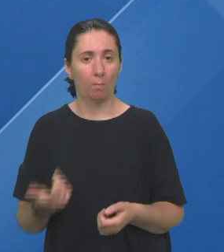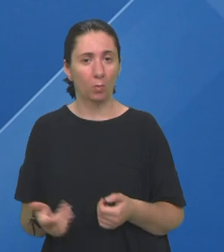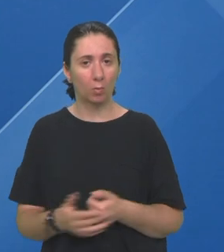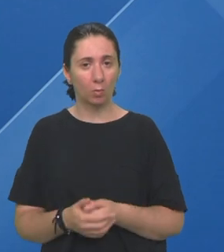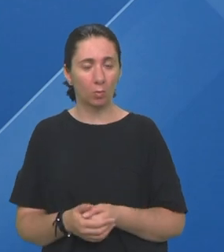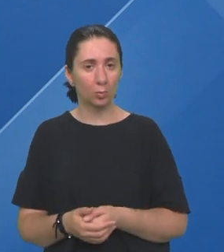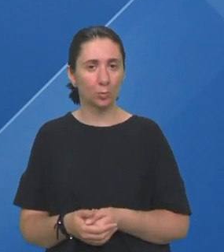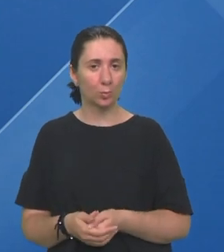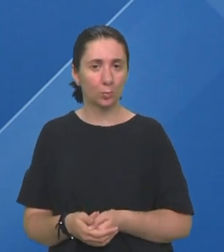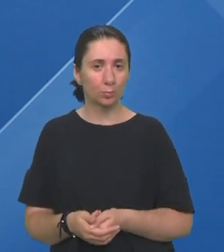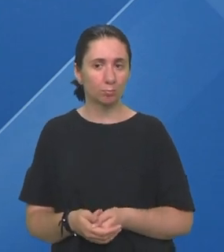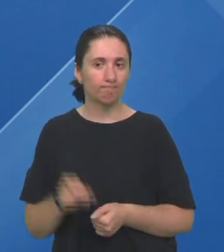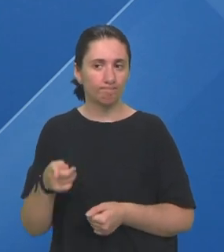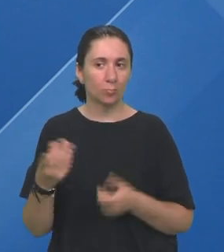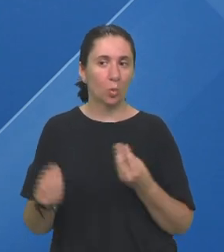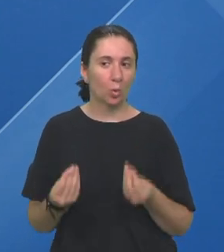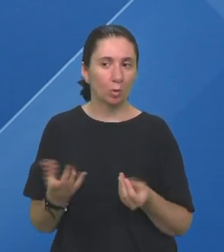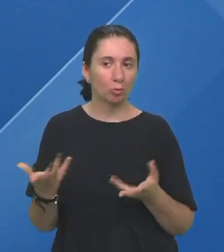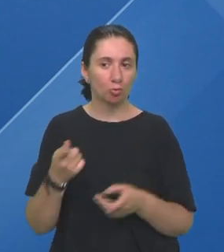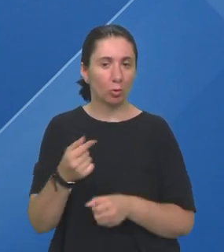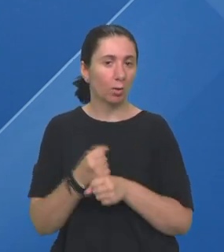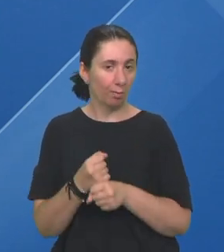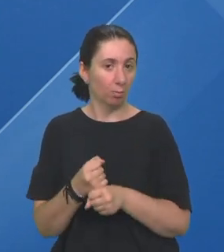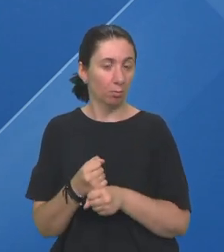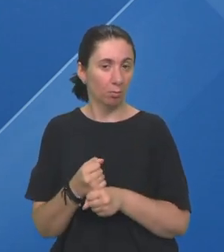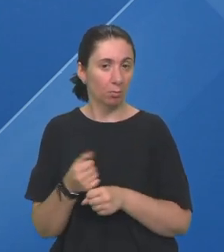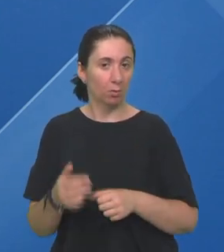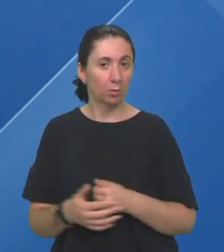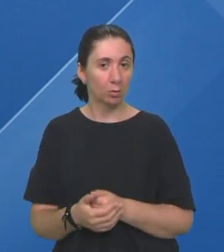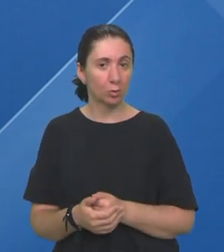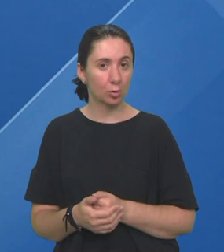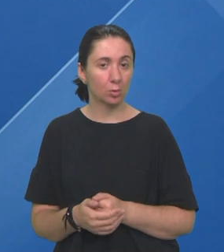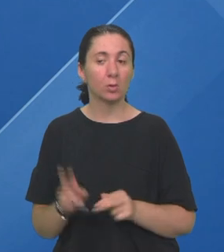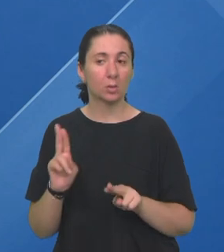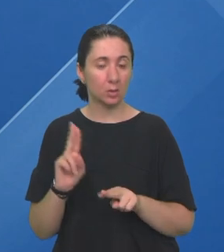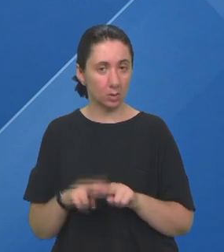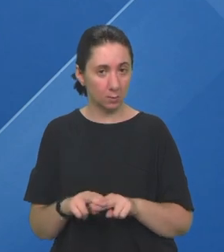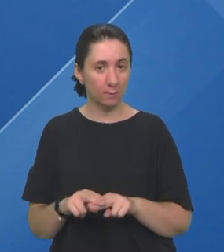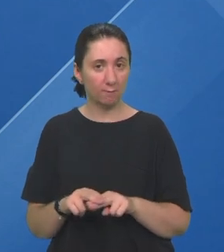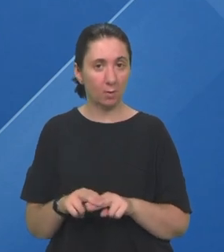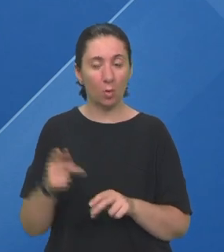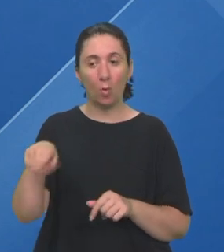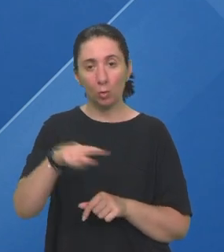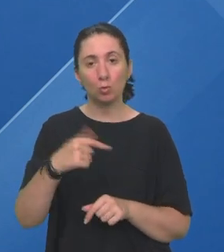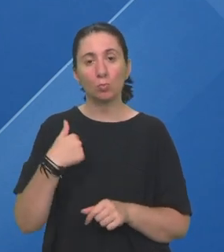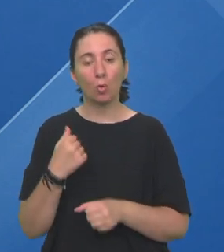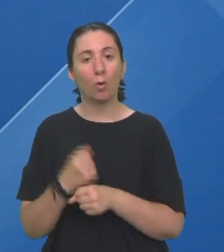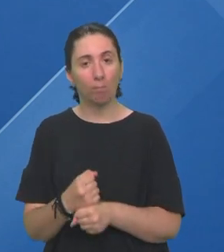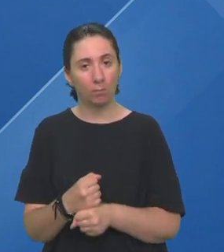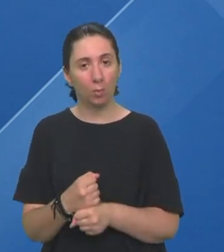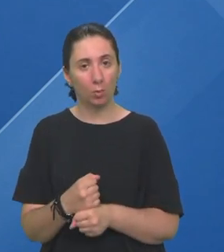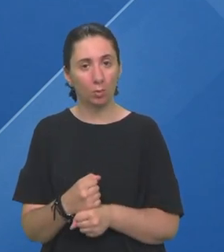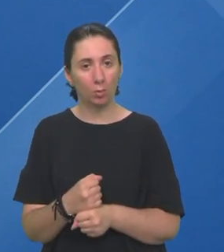Tako da je to nešto što te zapravo drži I zaista evo oni su moja podrška